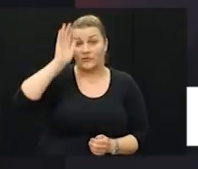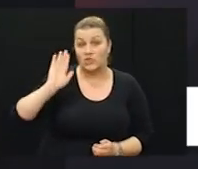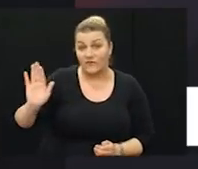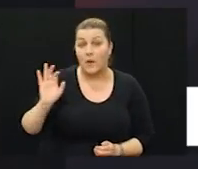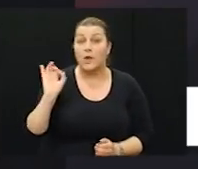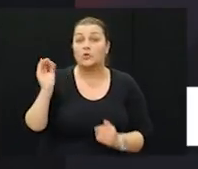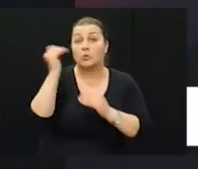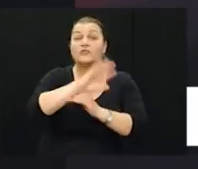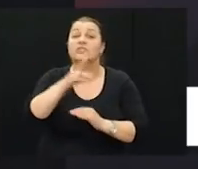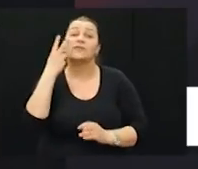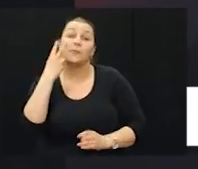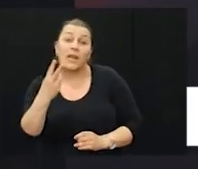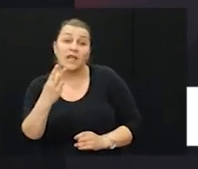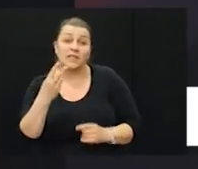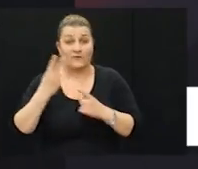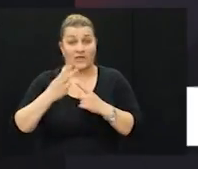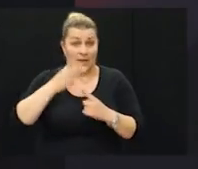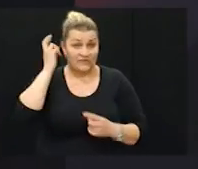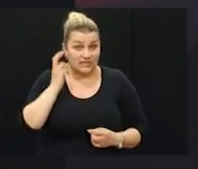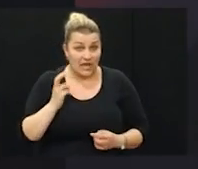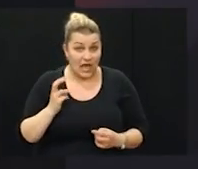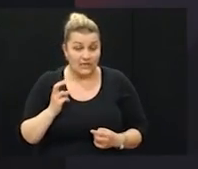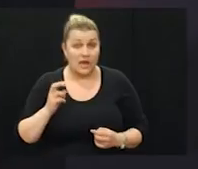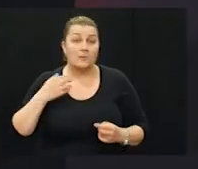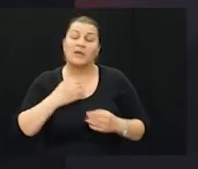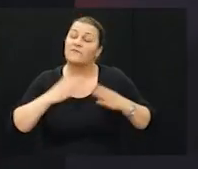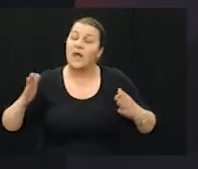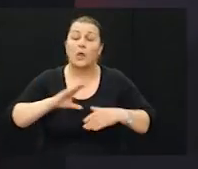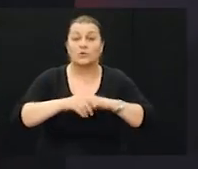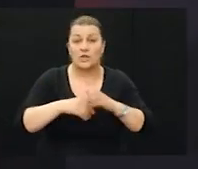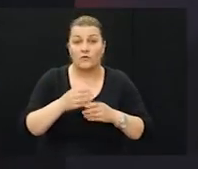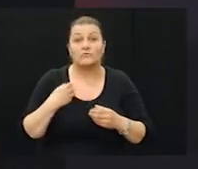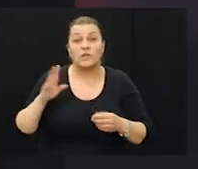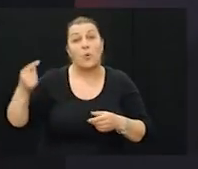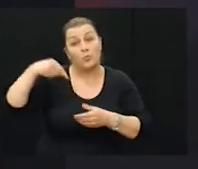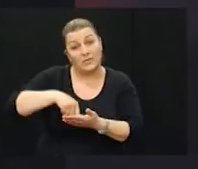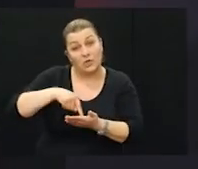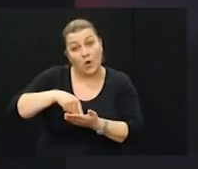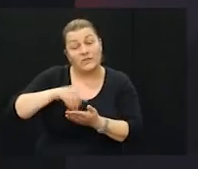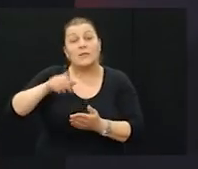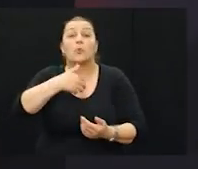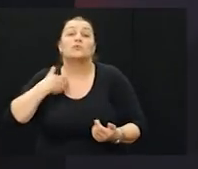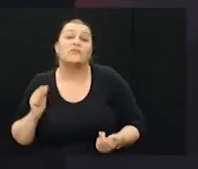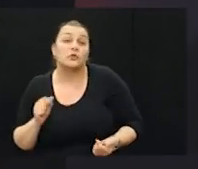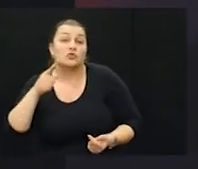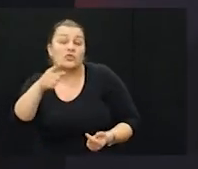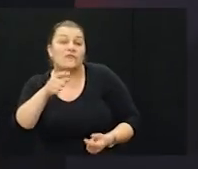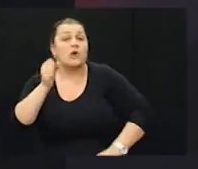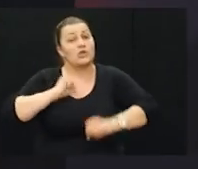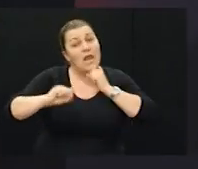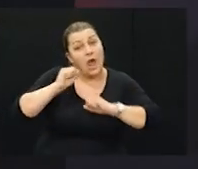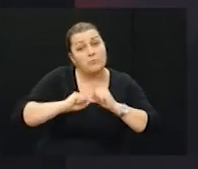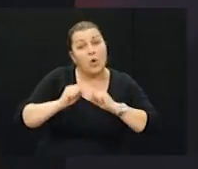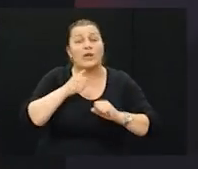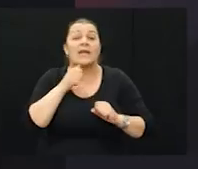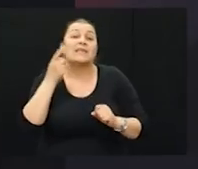večer svim gledateljima Televizije Jadran. Veliko mi je zadovoljstvo da mogu još jednom biti ovdje, da mogu svjedočiti vaše napore